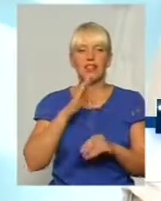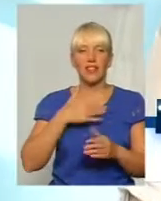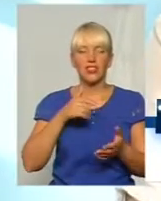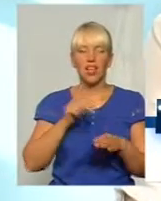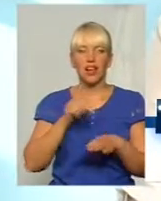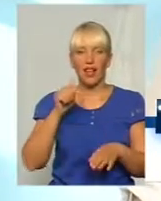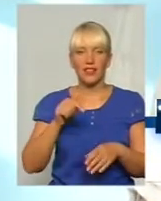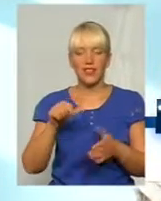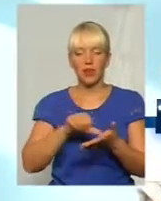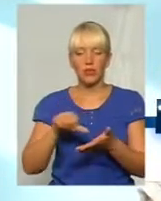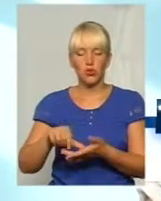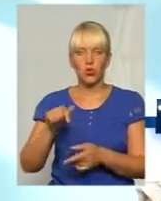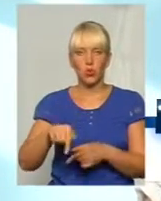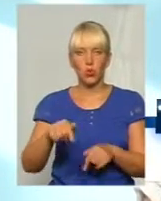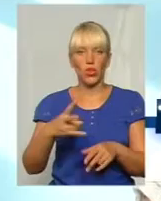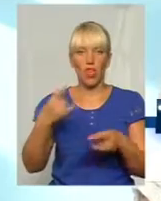сьогодні тут на ефірі,